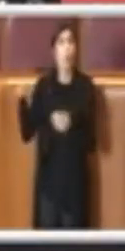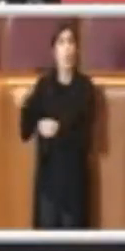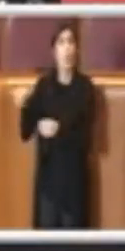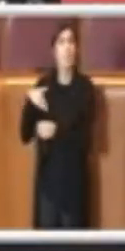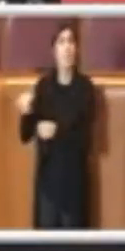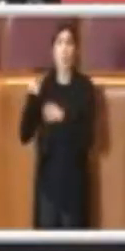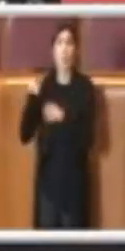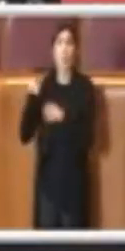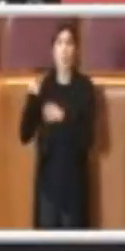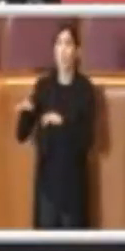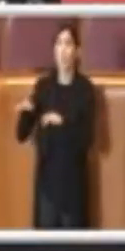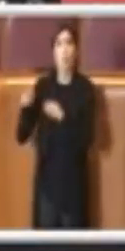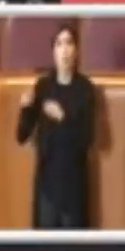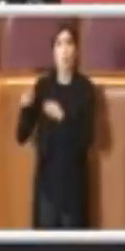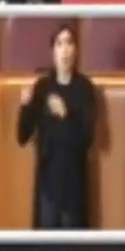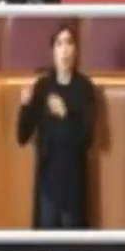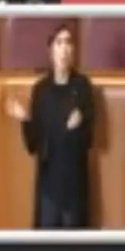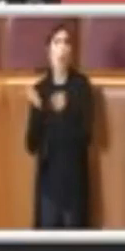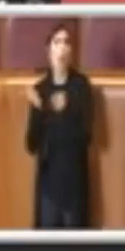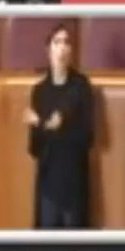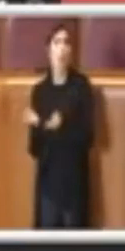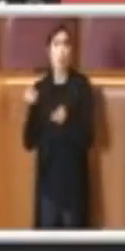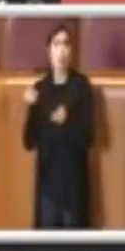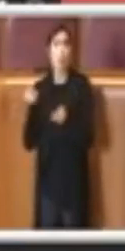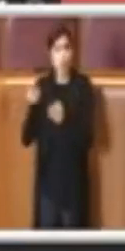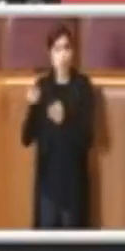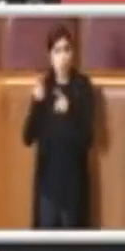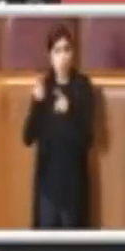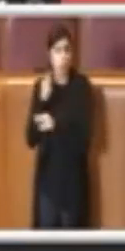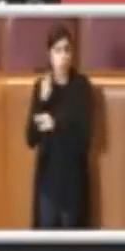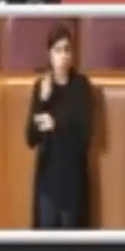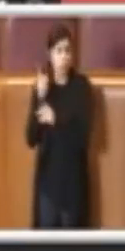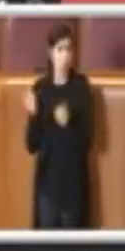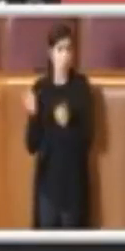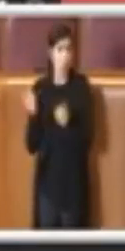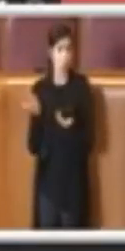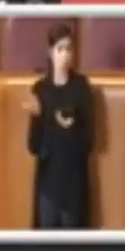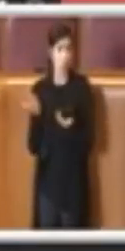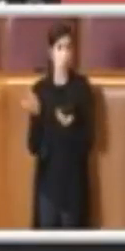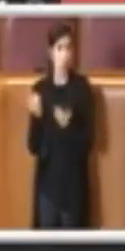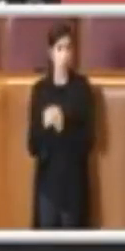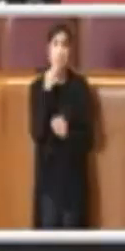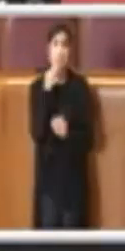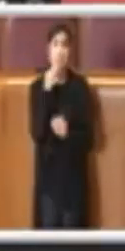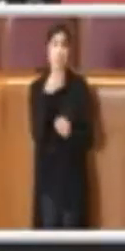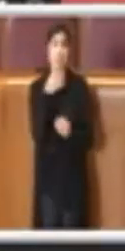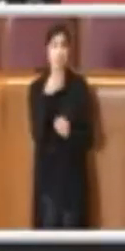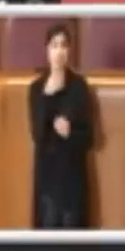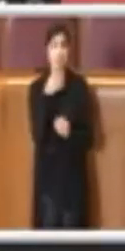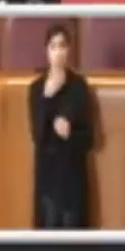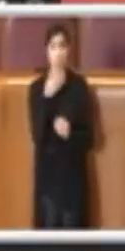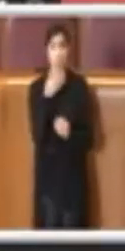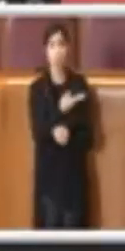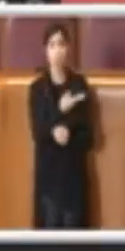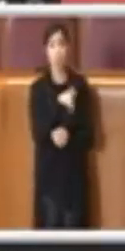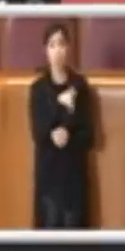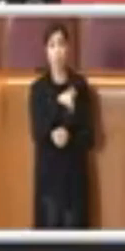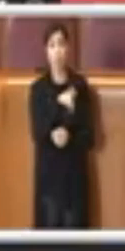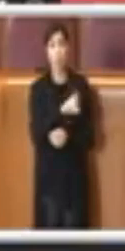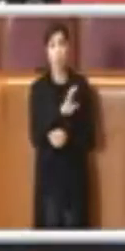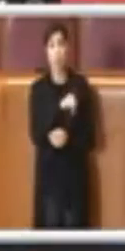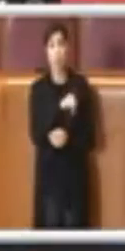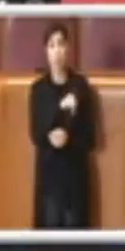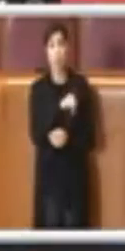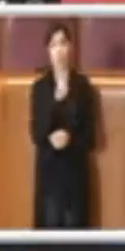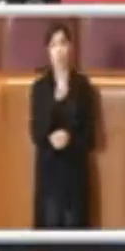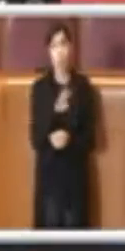strada, una convivialità non controllata, per cui con questo DPCM poi di fatto si è